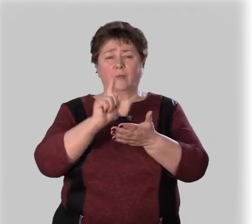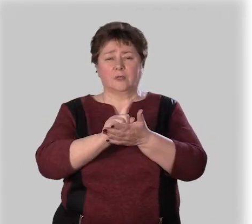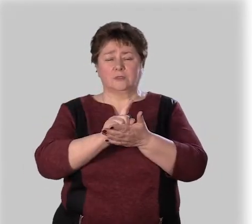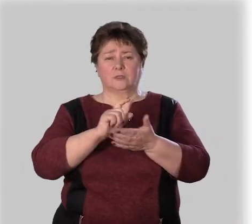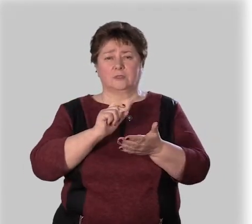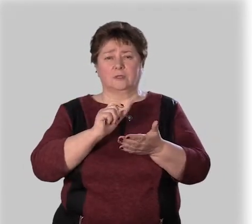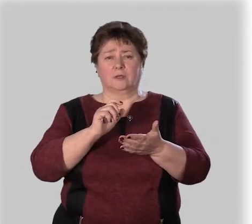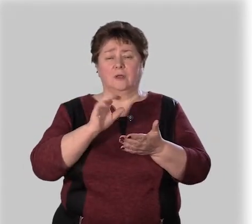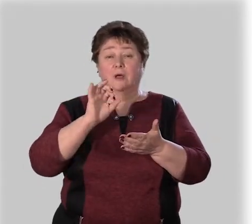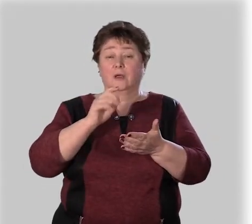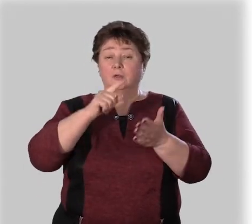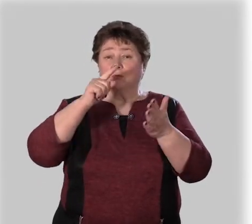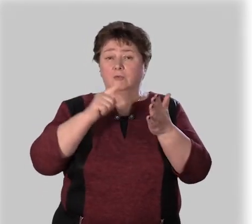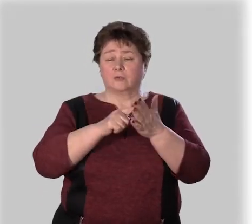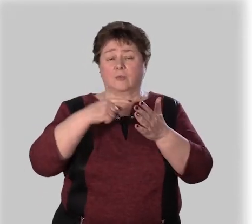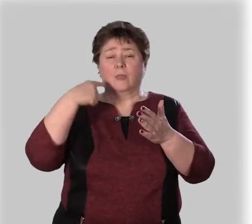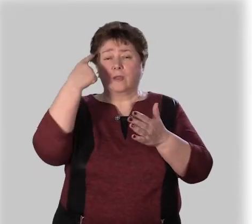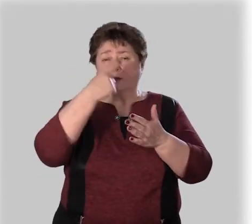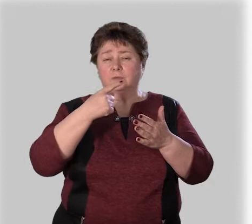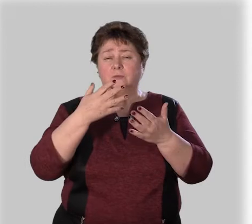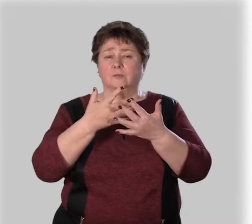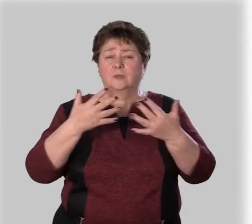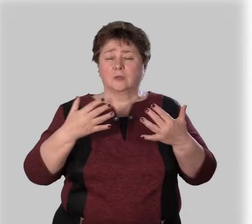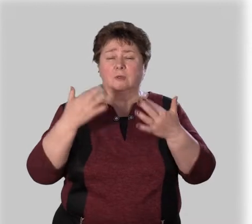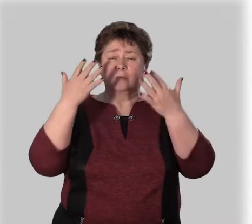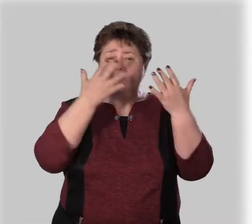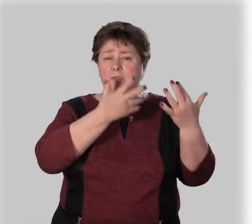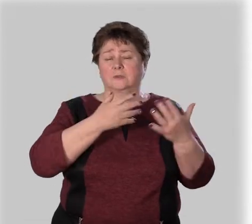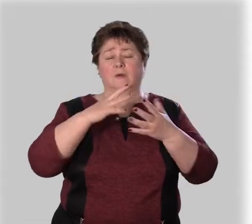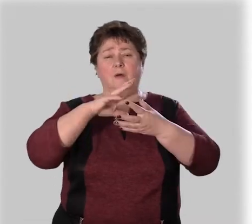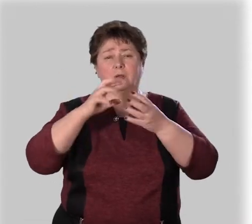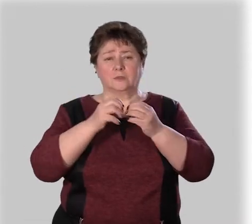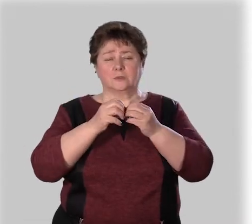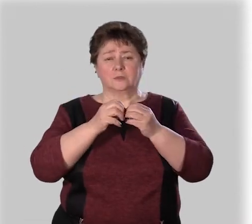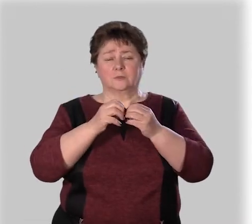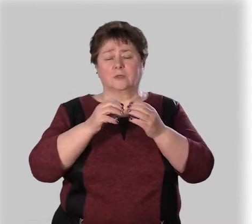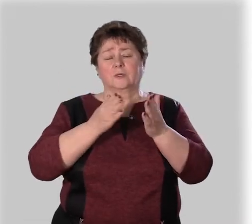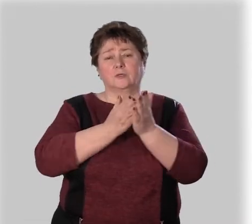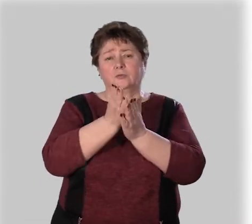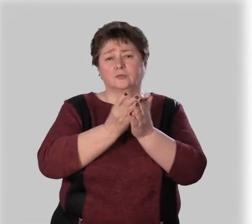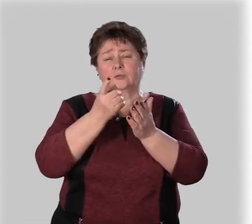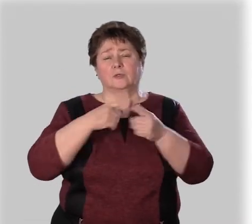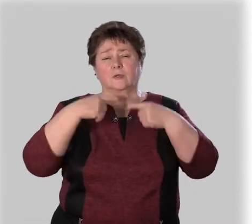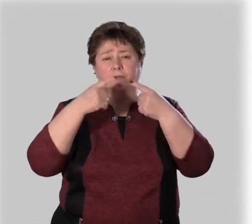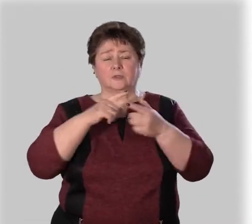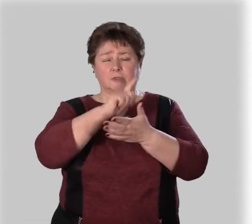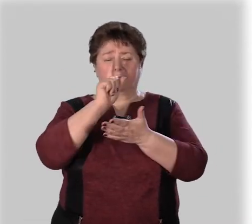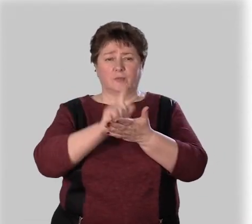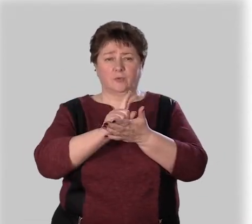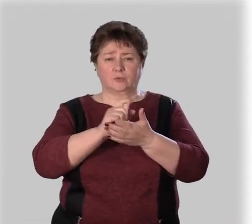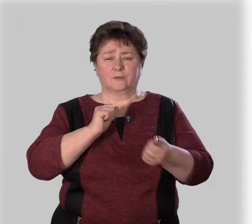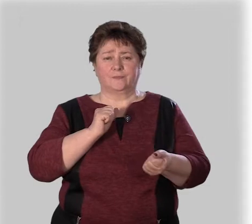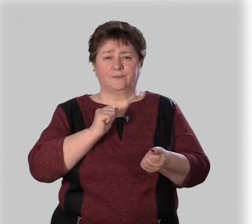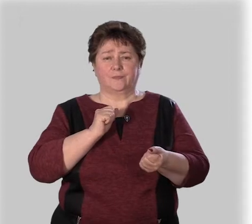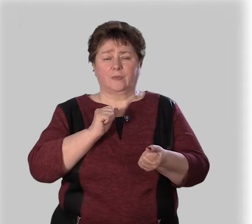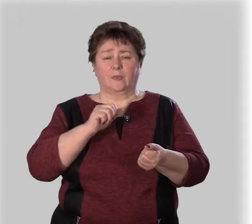– вопросительные. Они указывают на лицо, предмет, признак, количество и служат для выражения